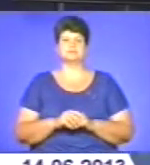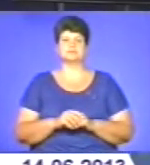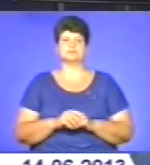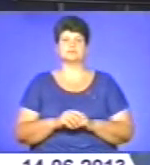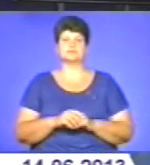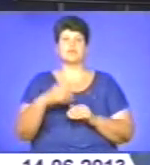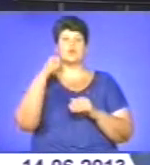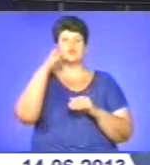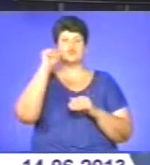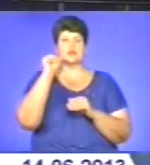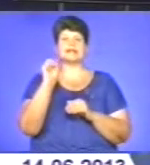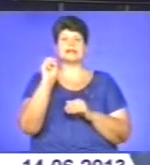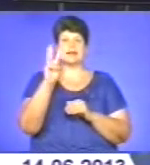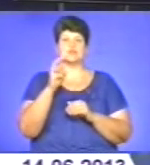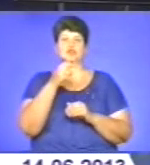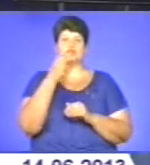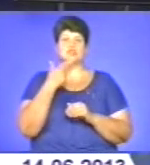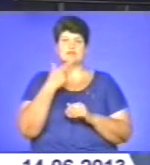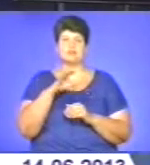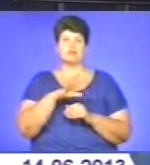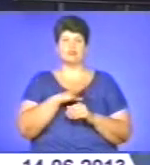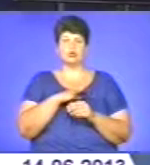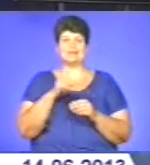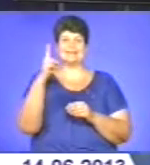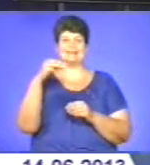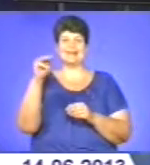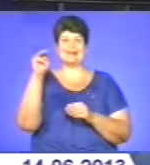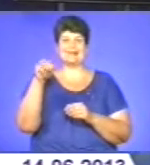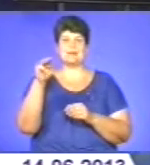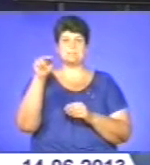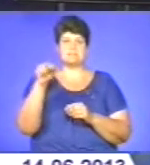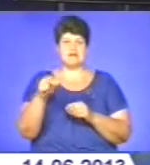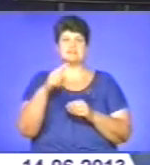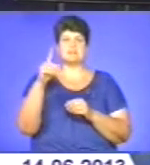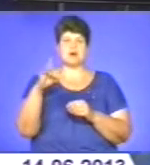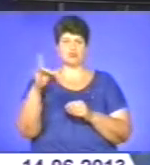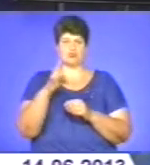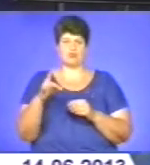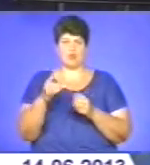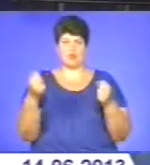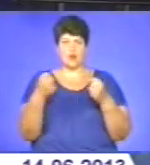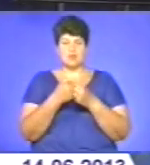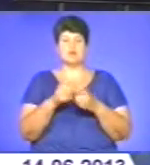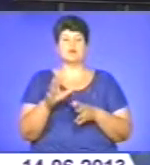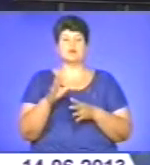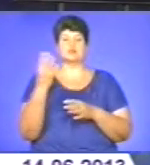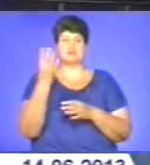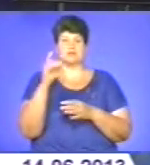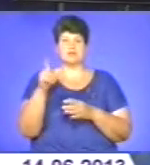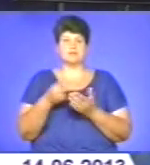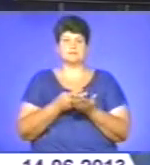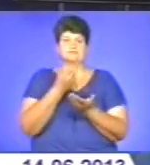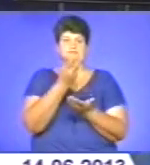Учора, 13 червня, сталося ДТП у Зборазькому районі. Четверо потерпіли госпіталізували до районної лікарні.